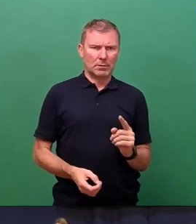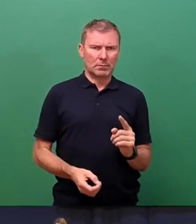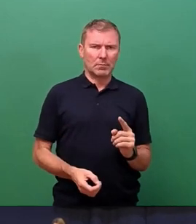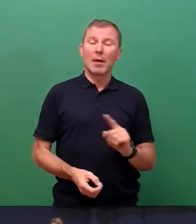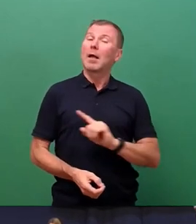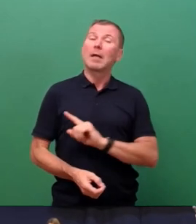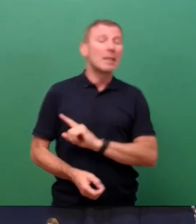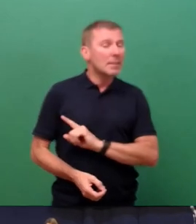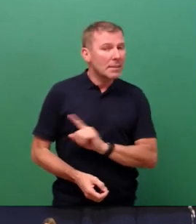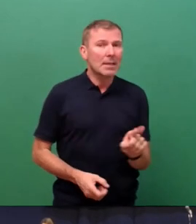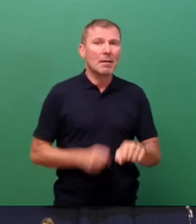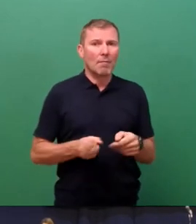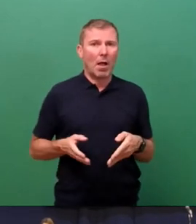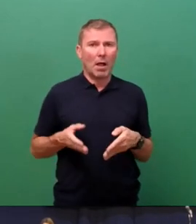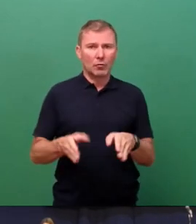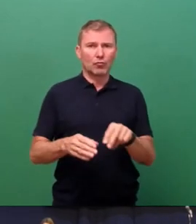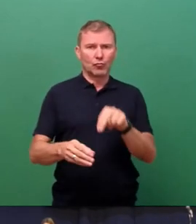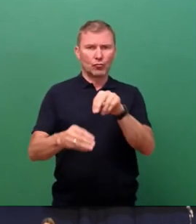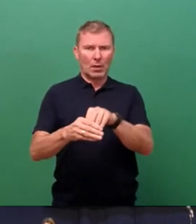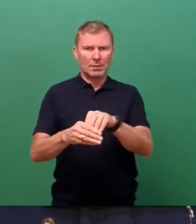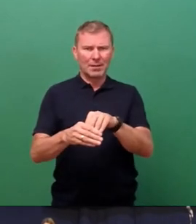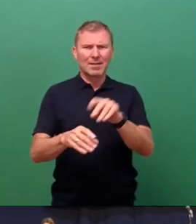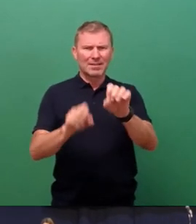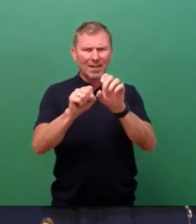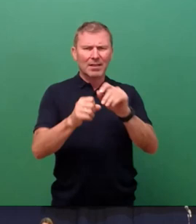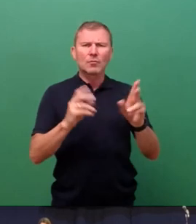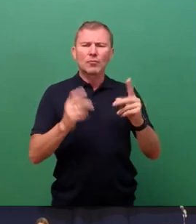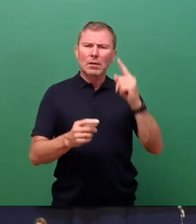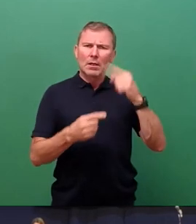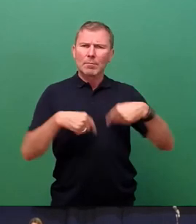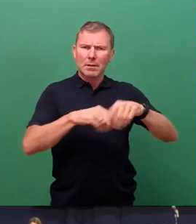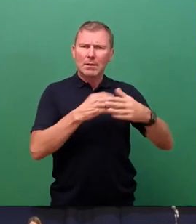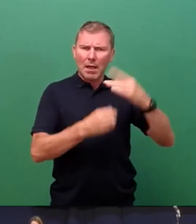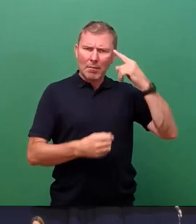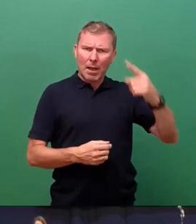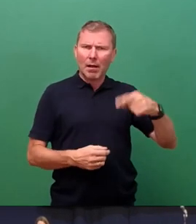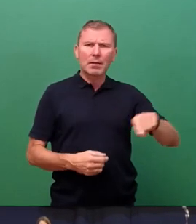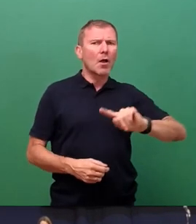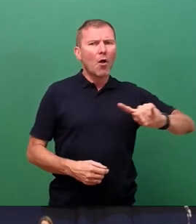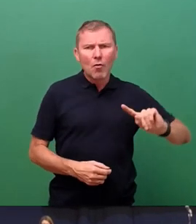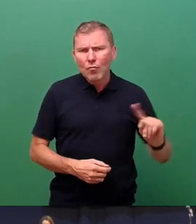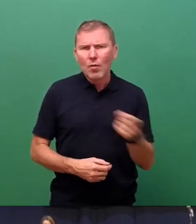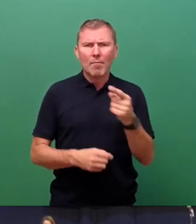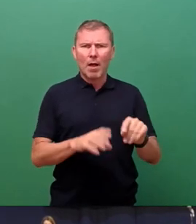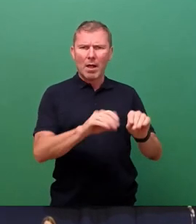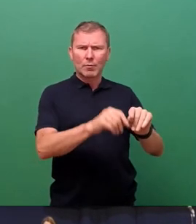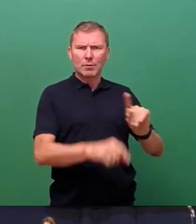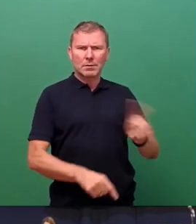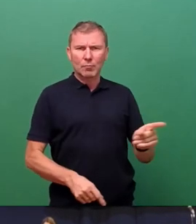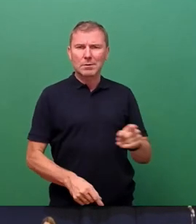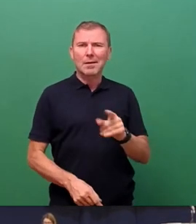Und damit zu erklären, dass der Stadtbezirksbeirat hier nicht noch mal mit befasst werden muss, ist eine interessante